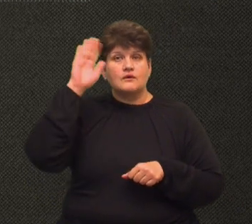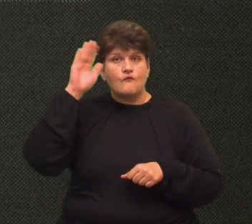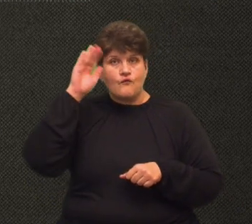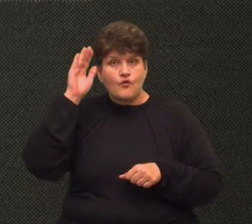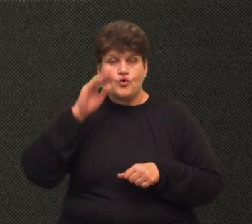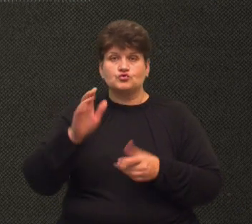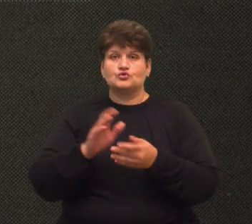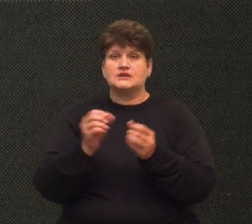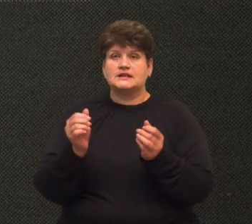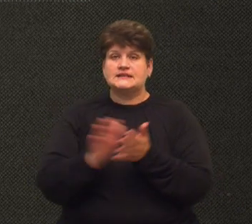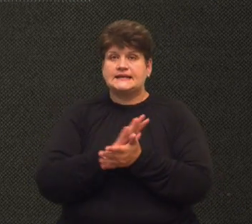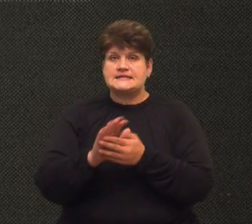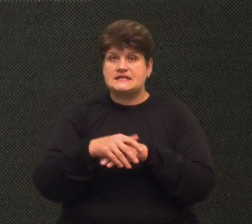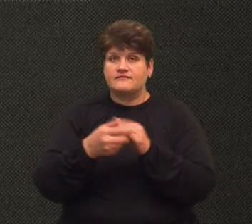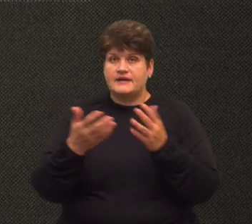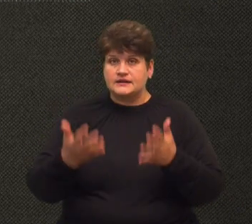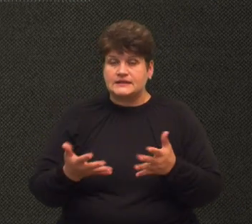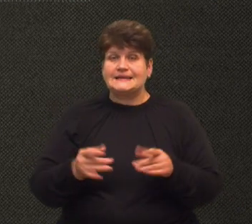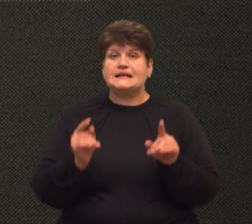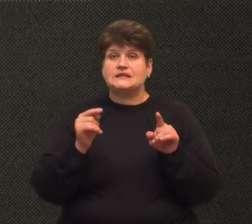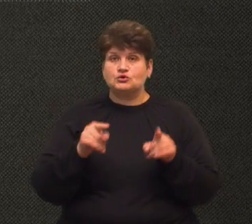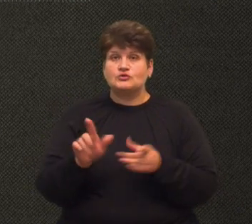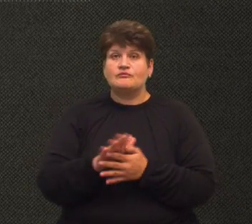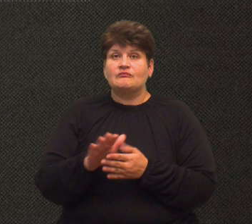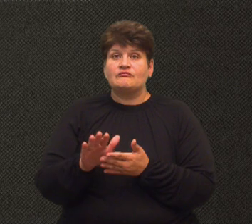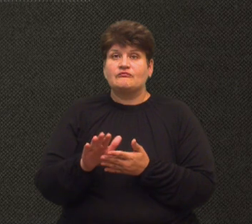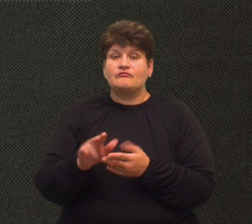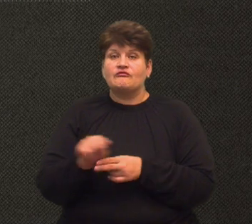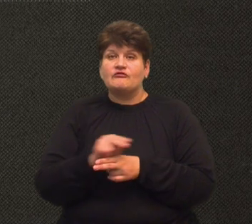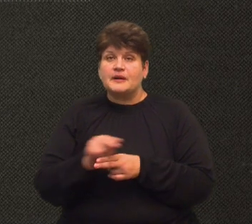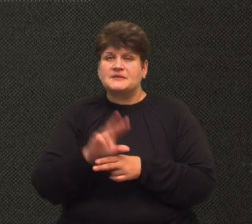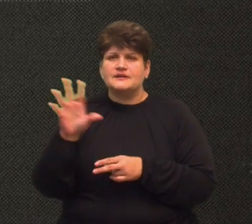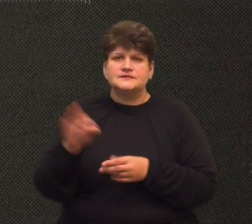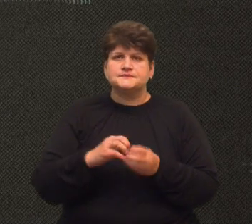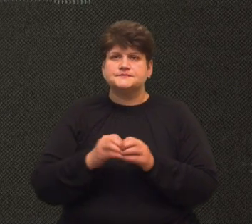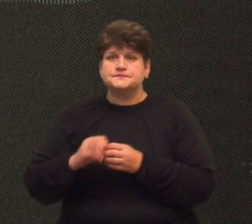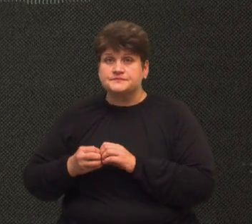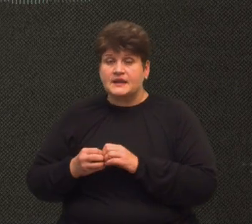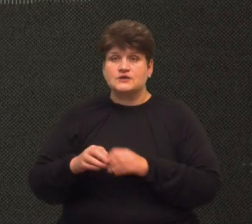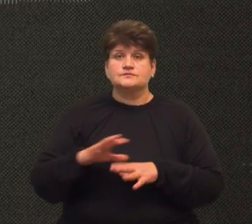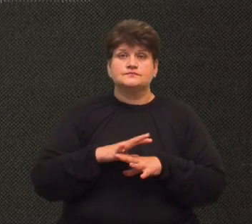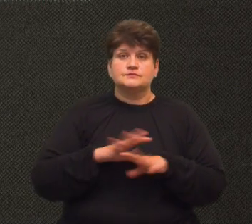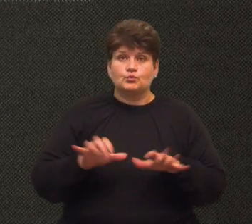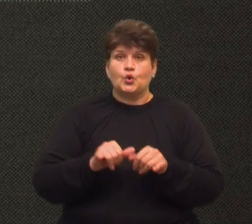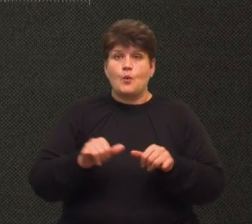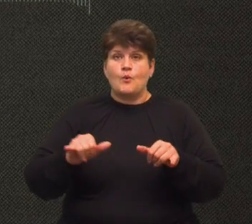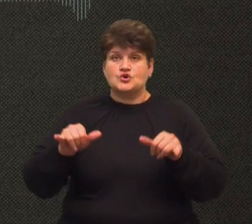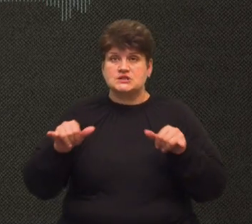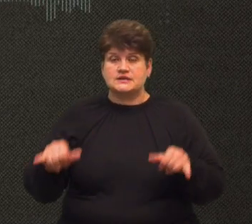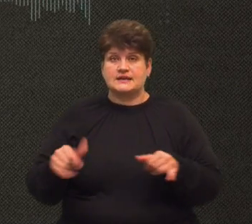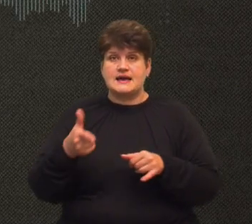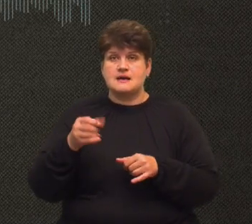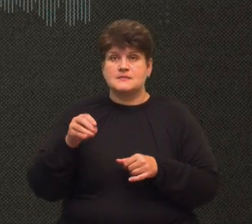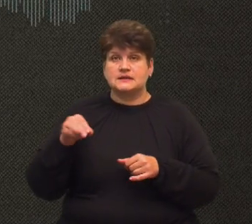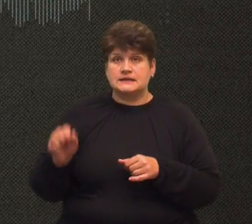дезінфектори. І для того, щоб виправити ті всі, будемо доказати, недоліки і щоб запобігти поширенню епатету цього